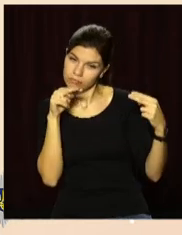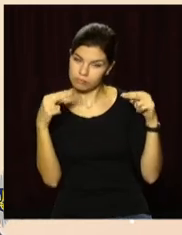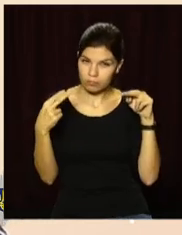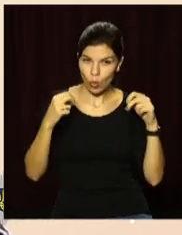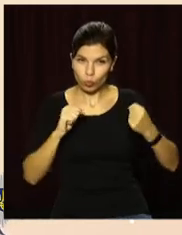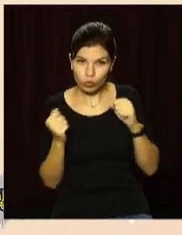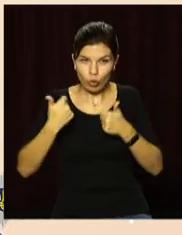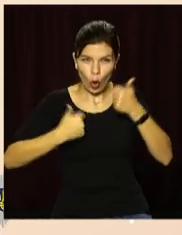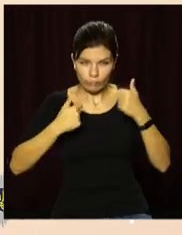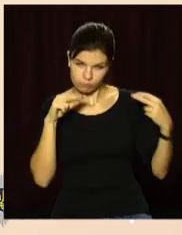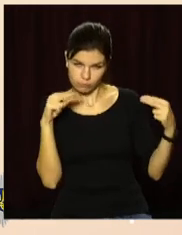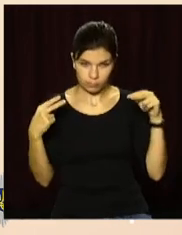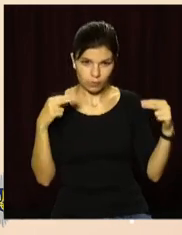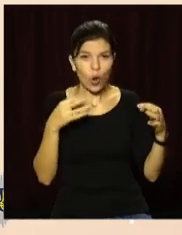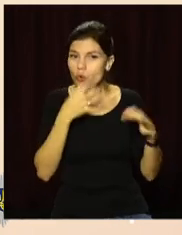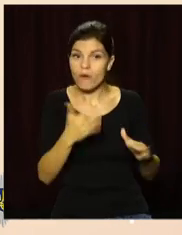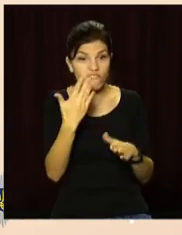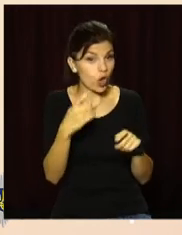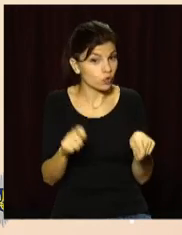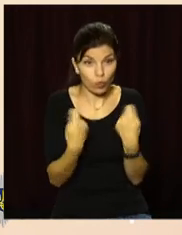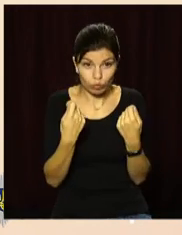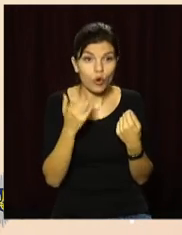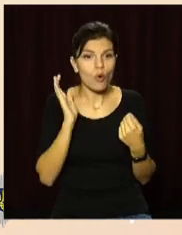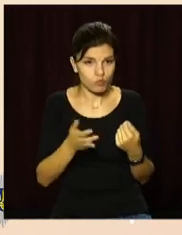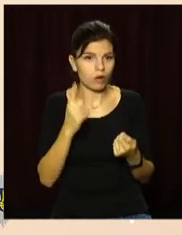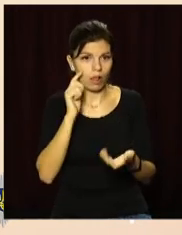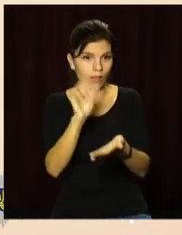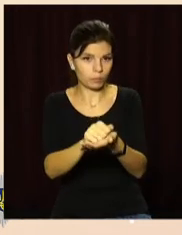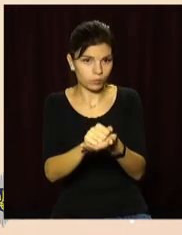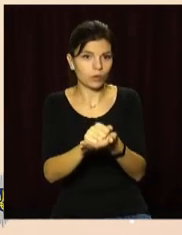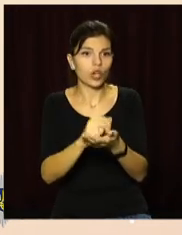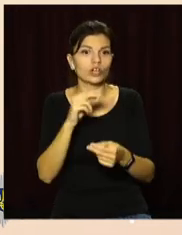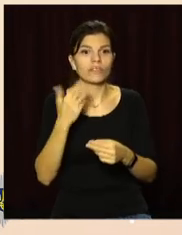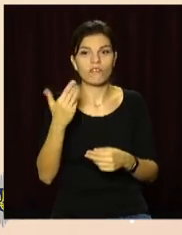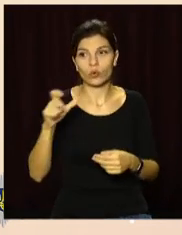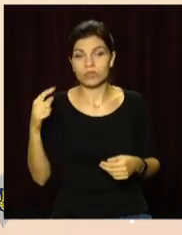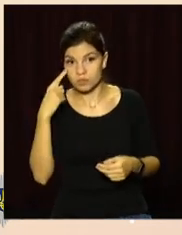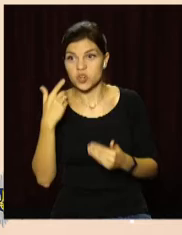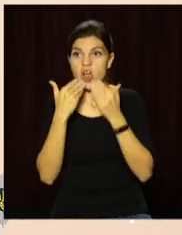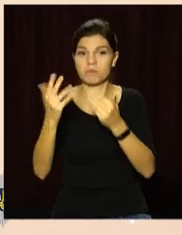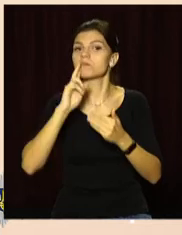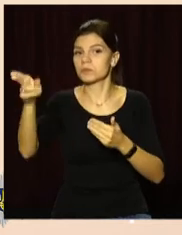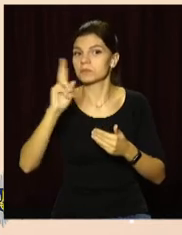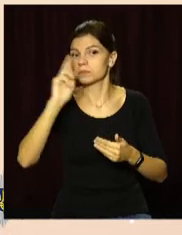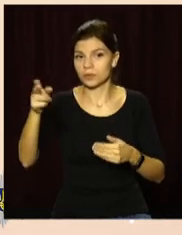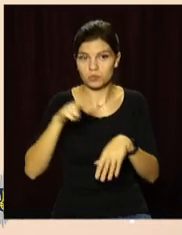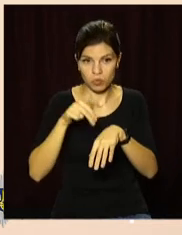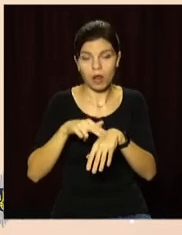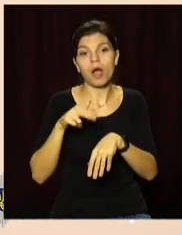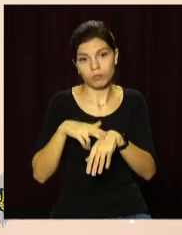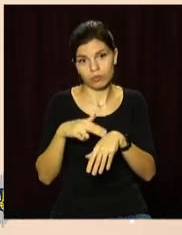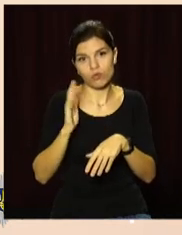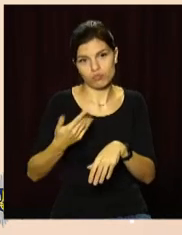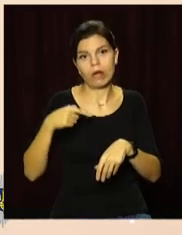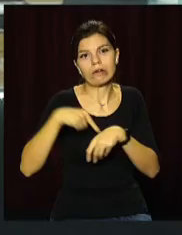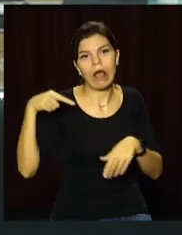за одним. Тому, повірте, любе ваше порушення, воно буде зафіксовано вашими опонентами, вони будуть звертатися до нас, і ми будемо однозначно